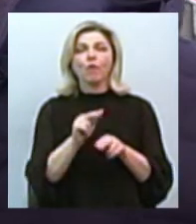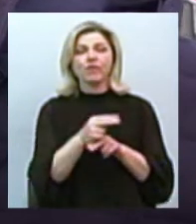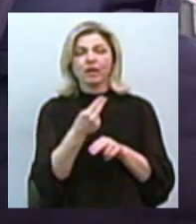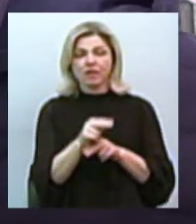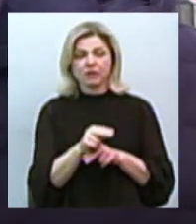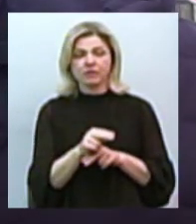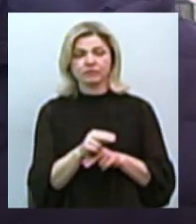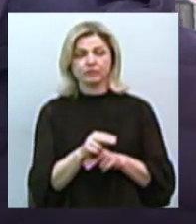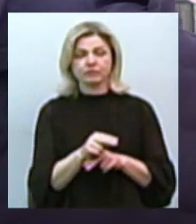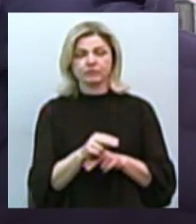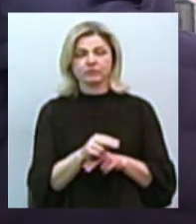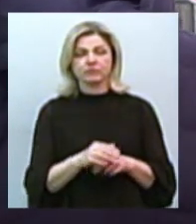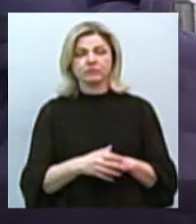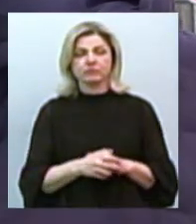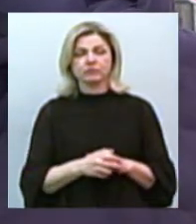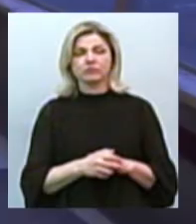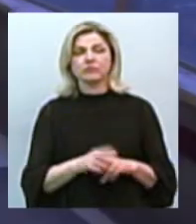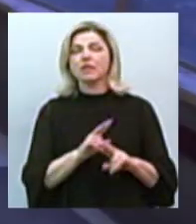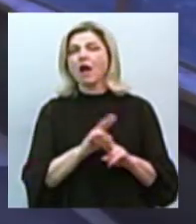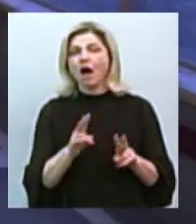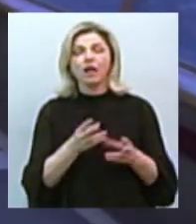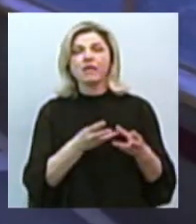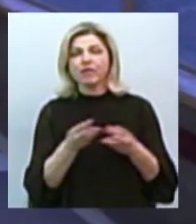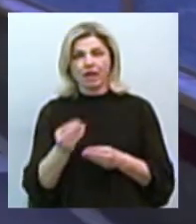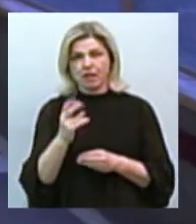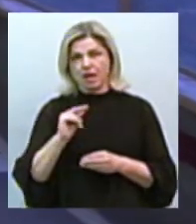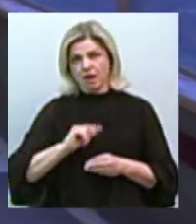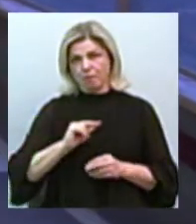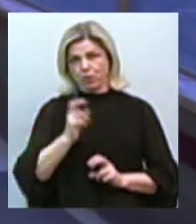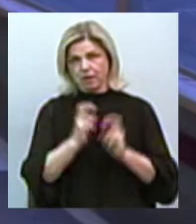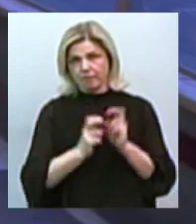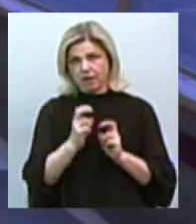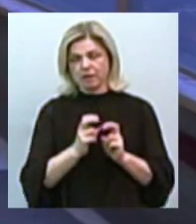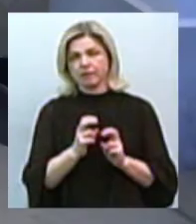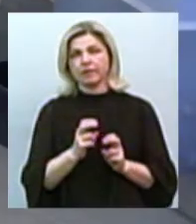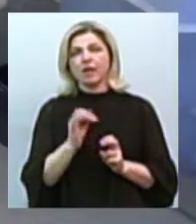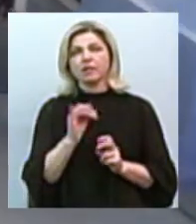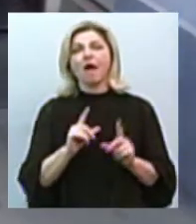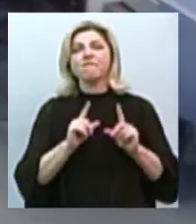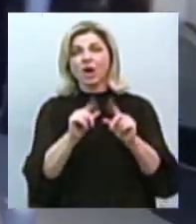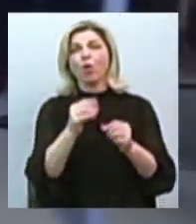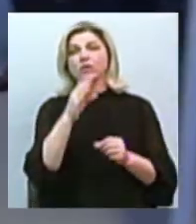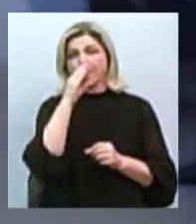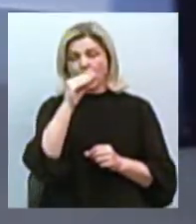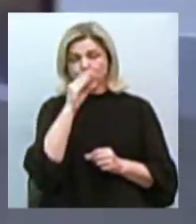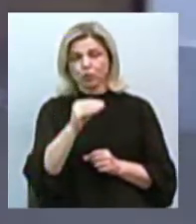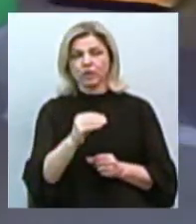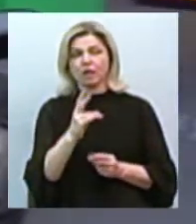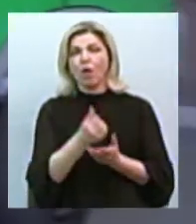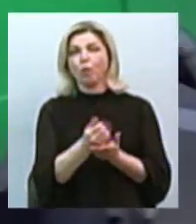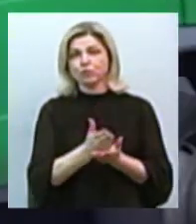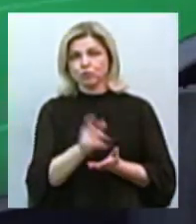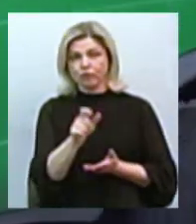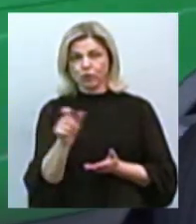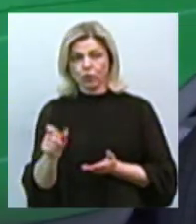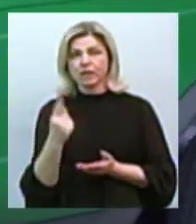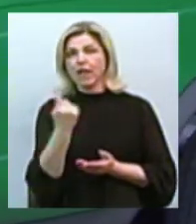Профілактичні заходи карантину ніяк не вплинули на роботу підприємства в плані виходу техніки на лінію і обслуговування пасажирів. Єдине,